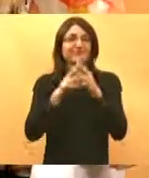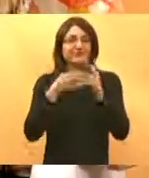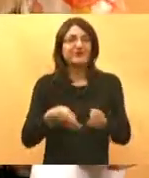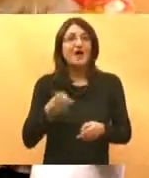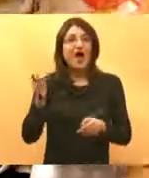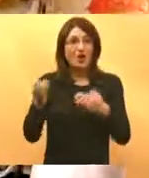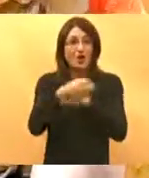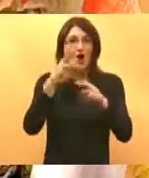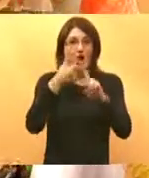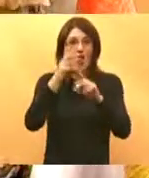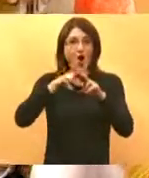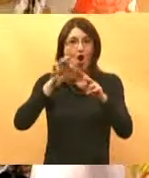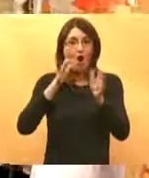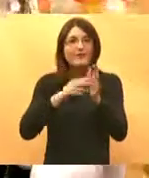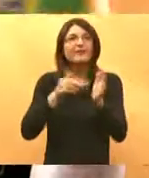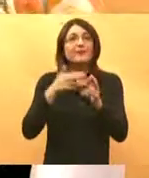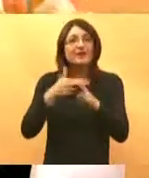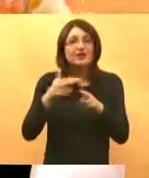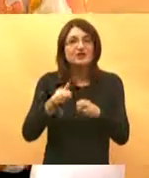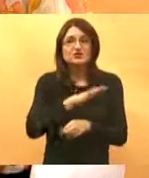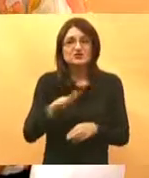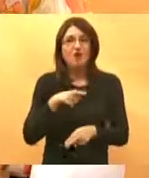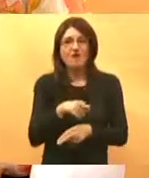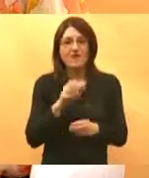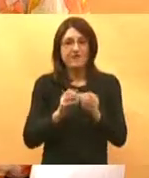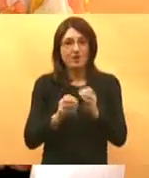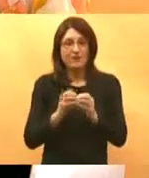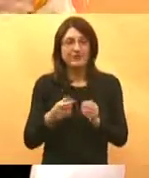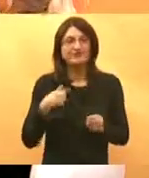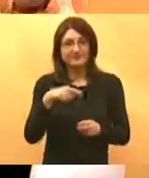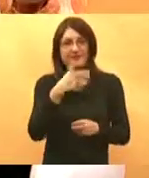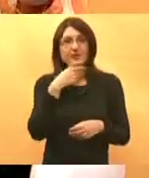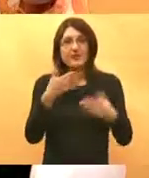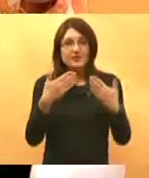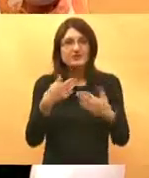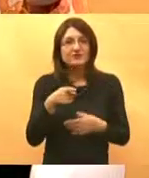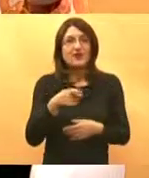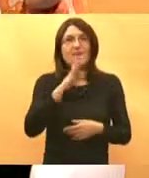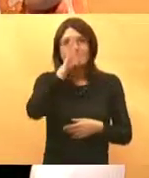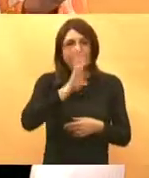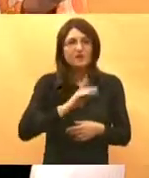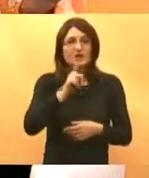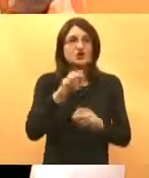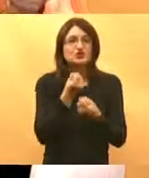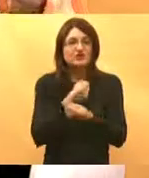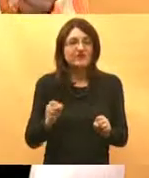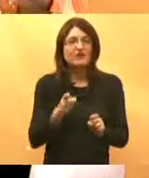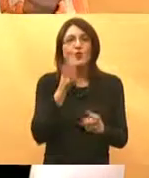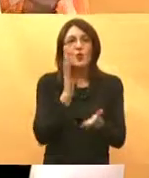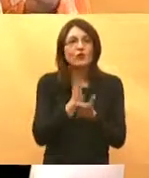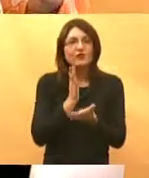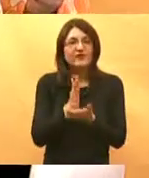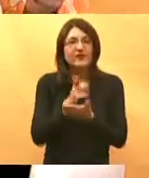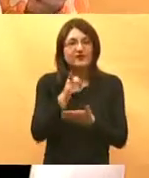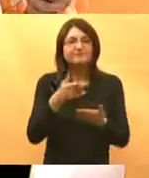problemi ja dragi letelji vas pozdravljam vi znajte ponedeljkom i četvrtkom su uvijek